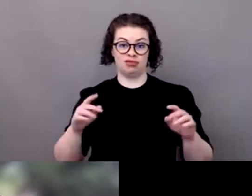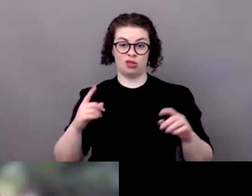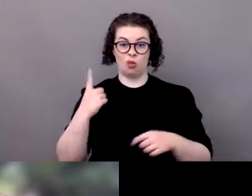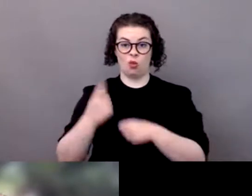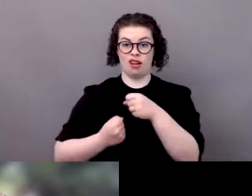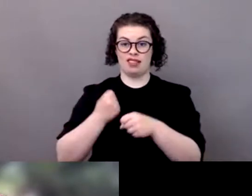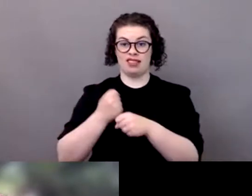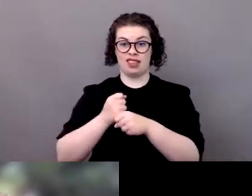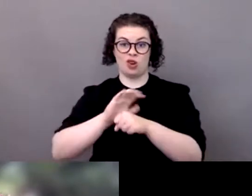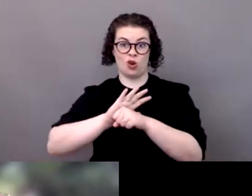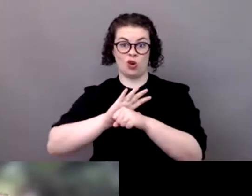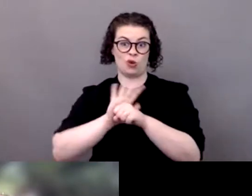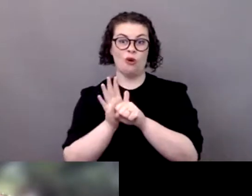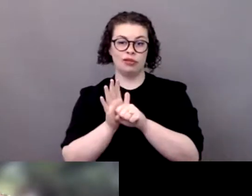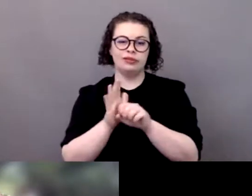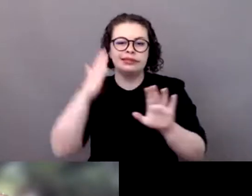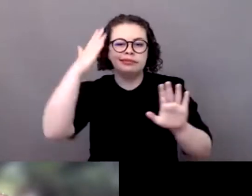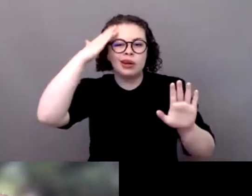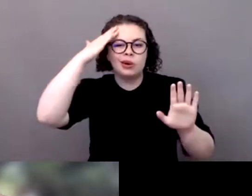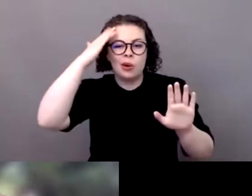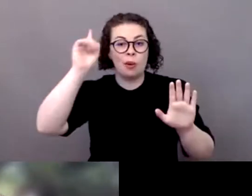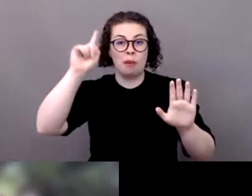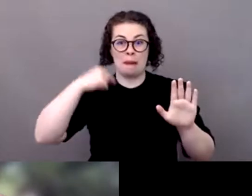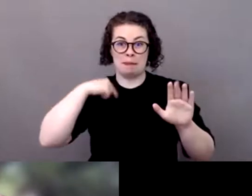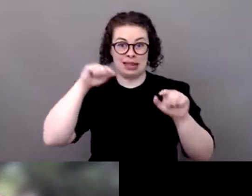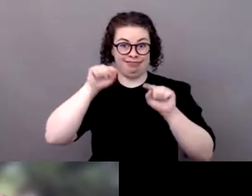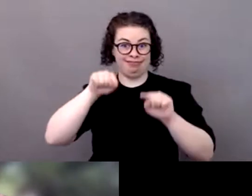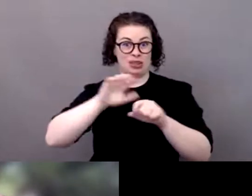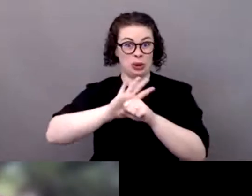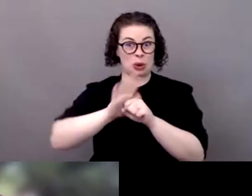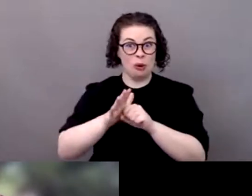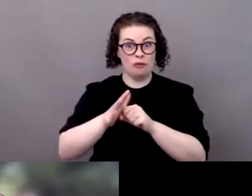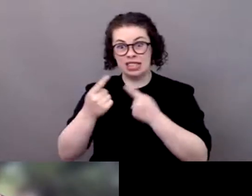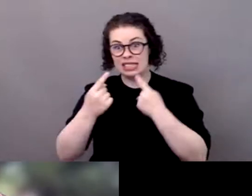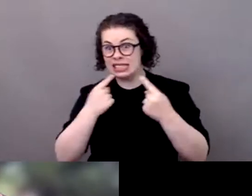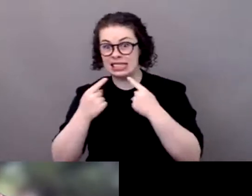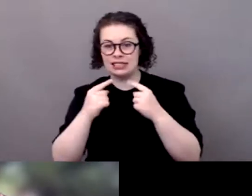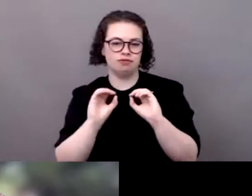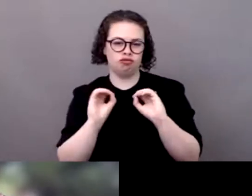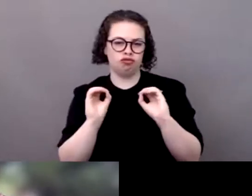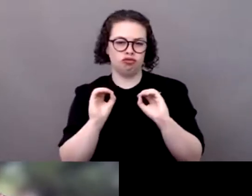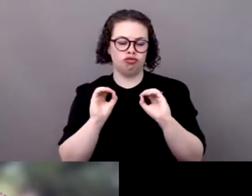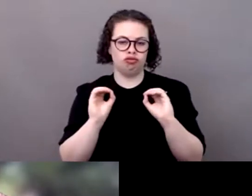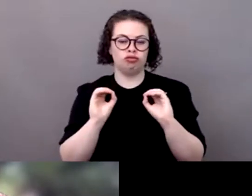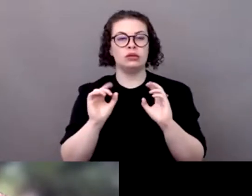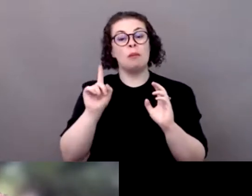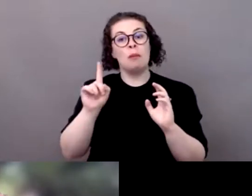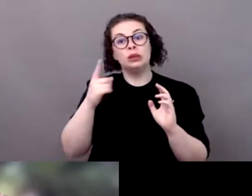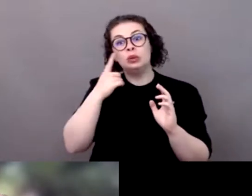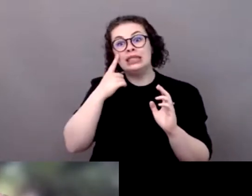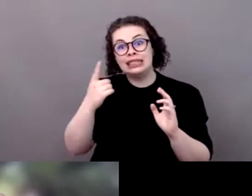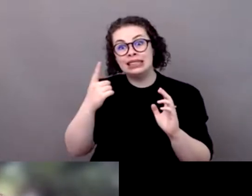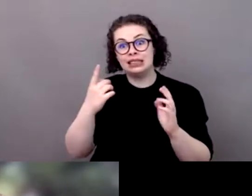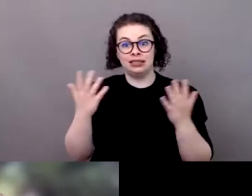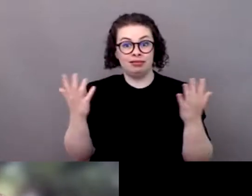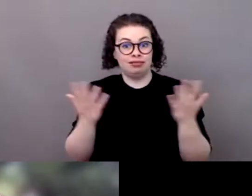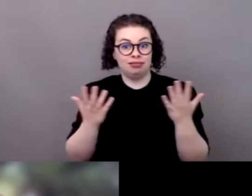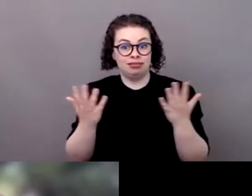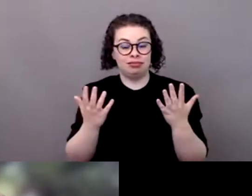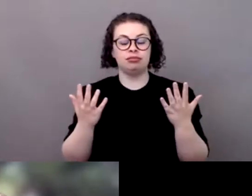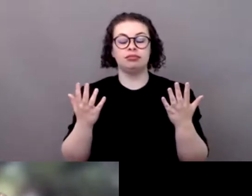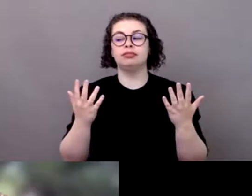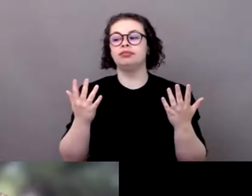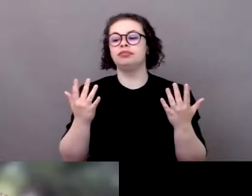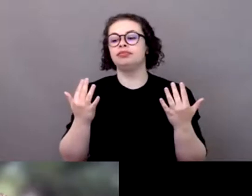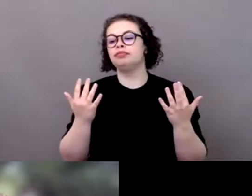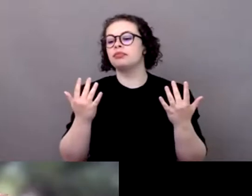dues à la perte de biodiversité qui augmente la cohabitation ou la proximité entre des espèces